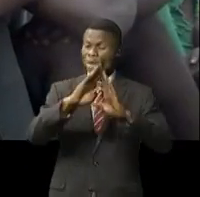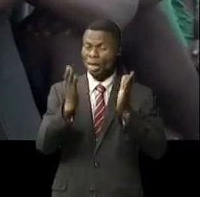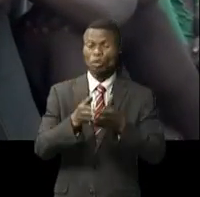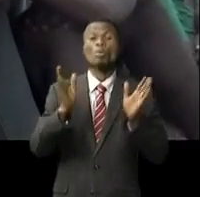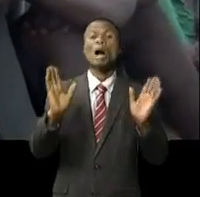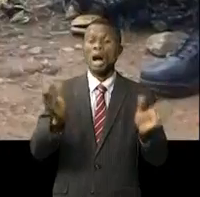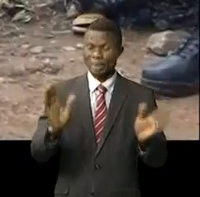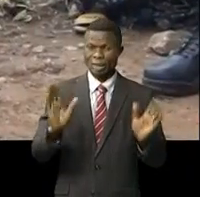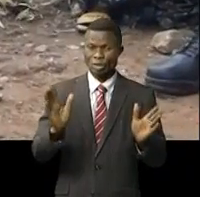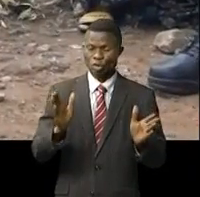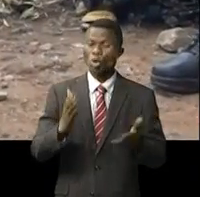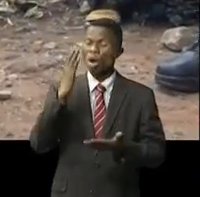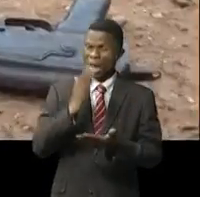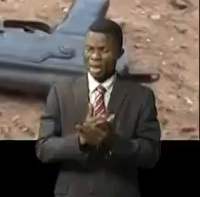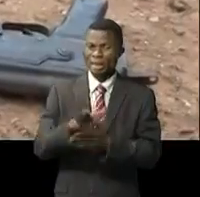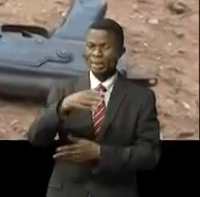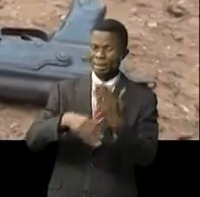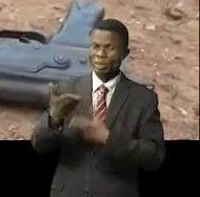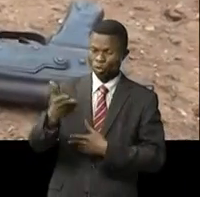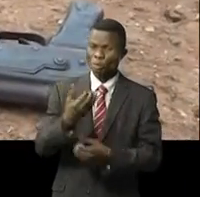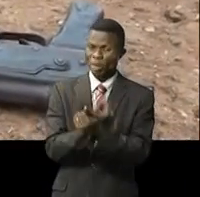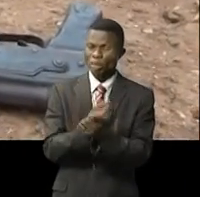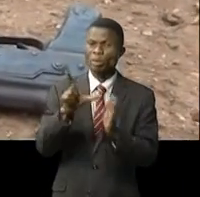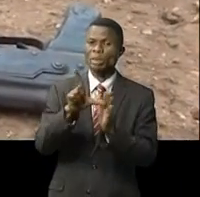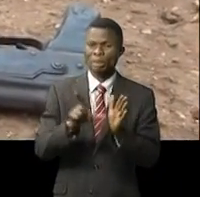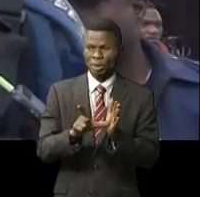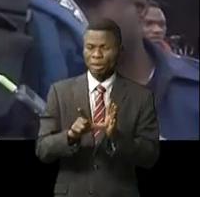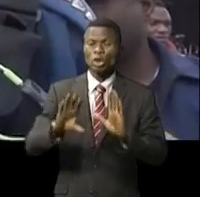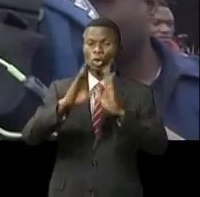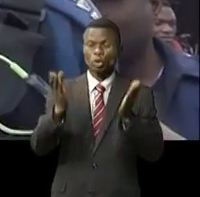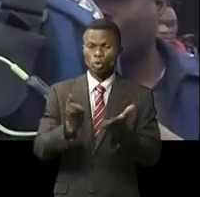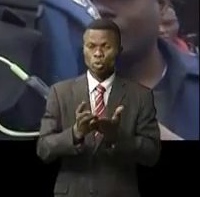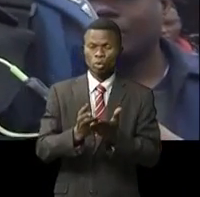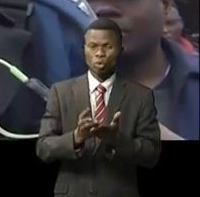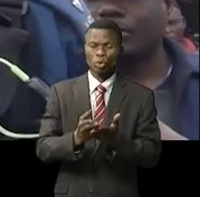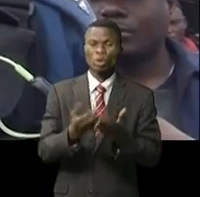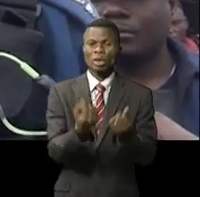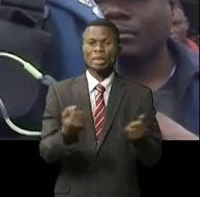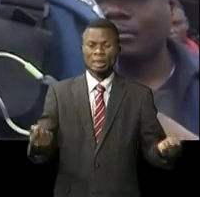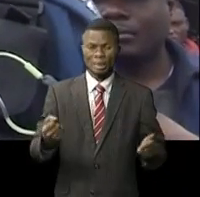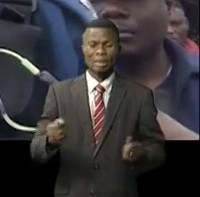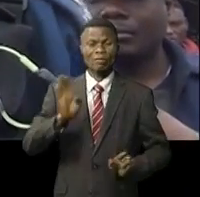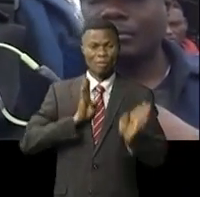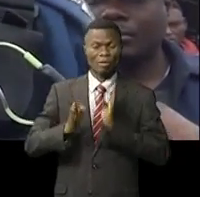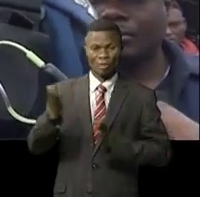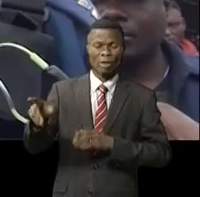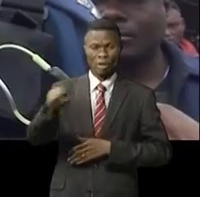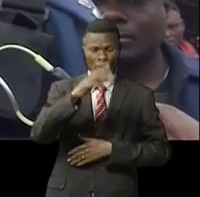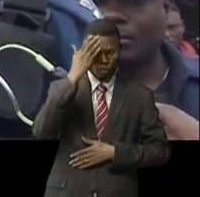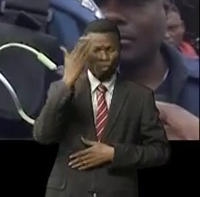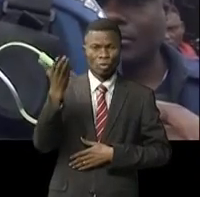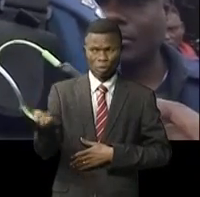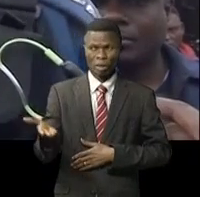qui se croit être au-dessus de la loi. Tous des civils, tous des enfants d'ici que vous connaissez,